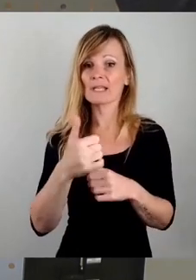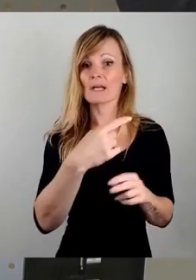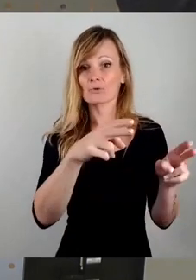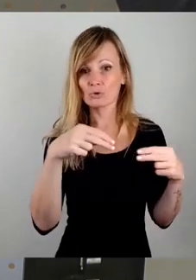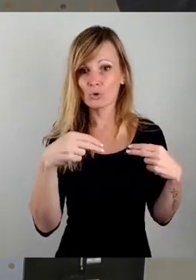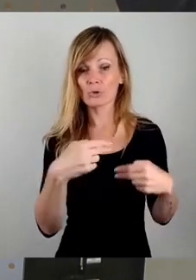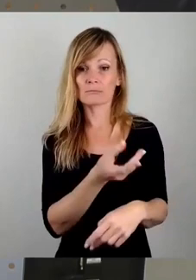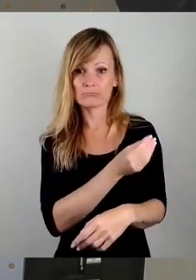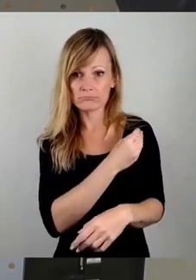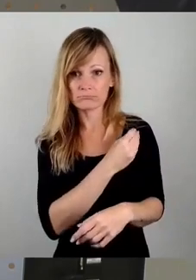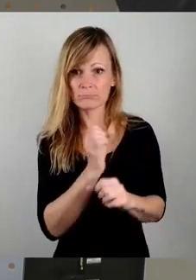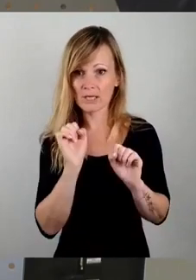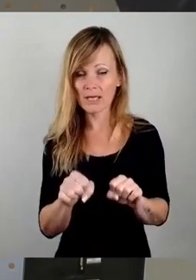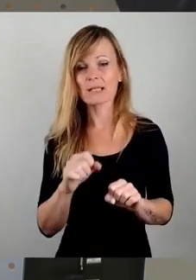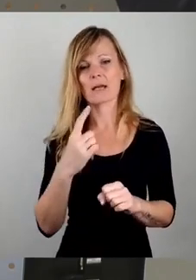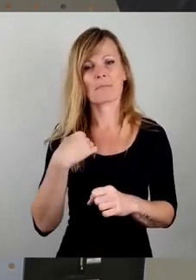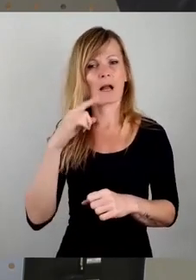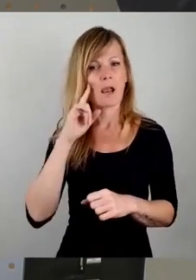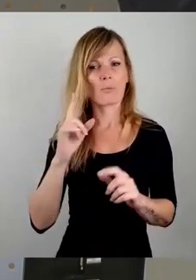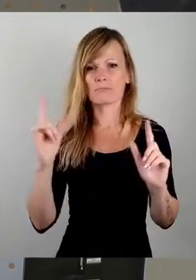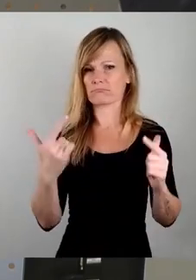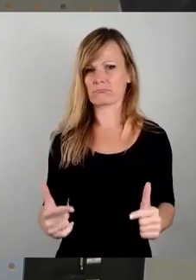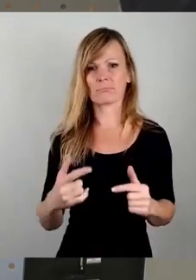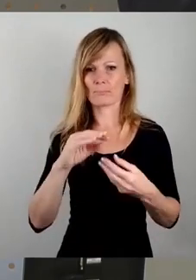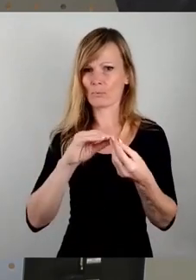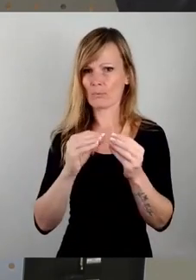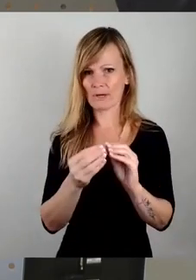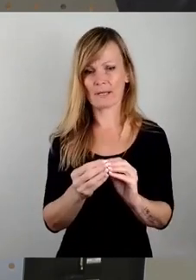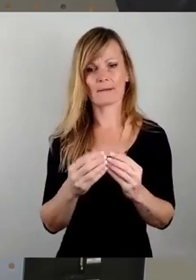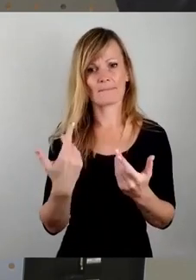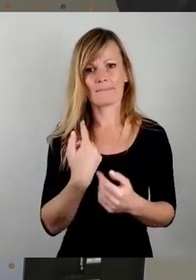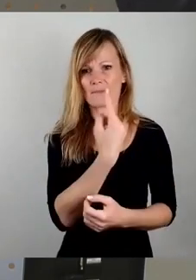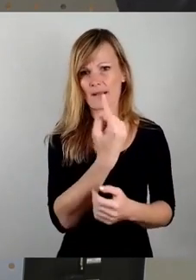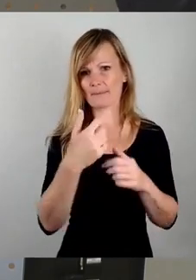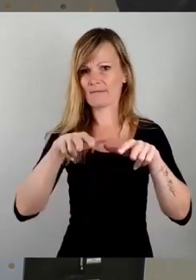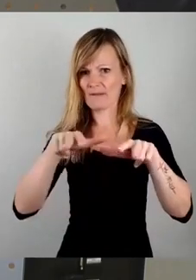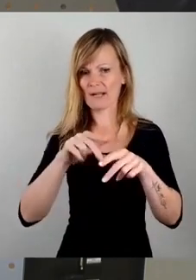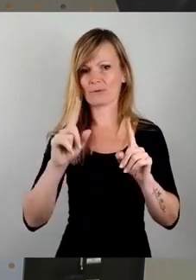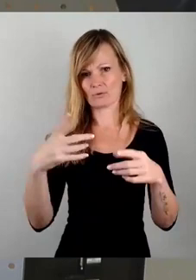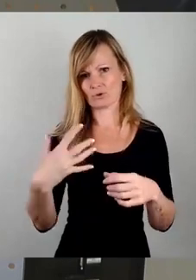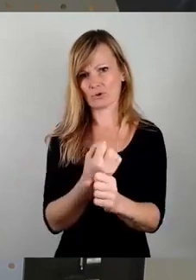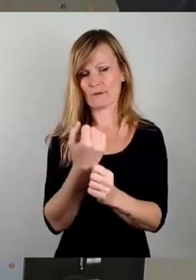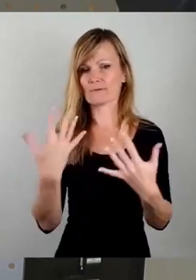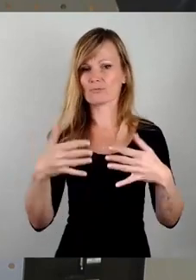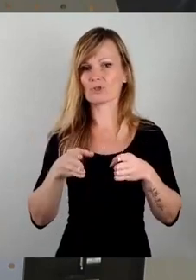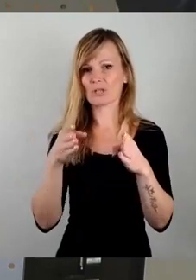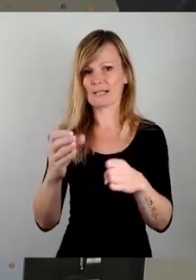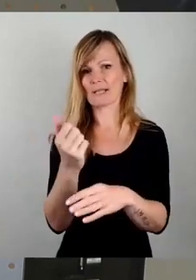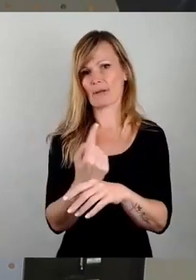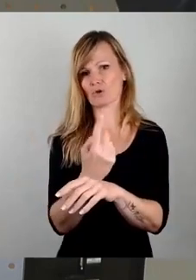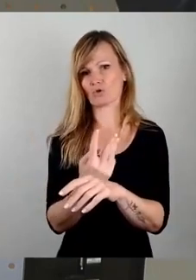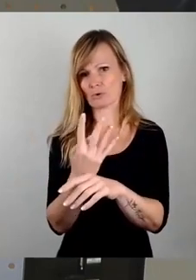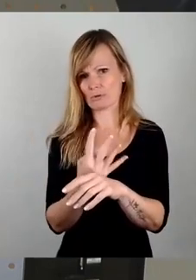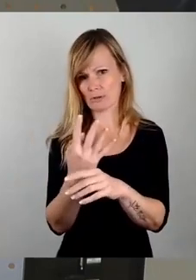ich denke mal, es sollten keine Probleme auftreten, denn die Verwaltung sollte doch in der Lage sein, Spielstraßen für ein Stunden in Anwohnergebieten